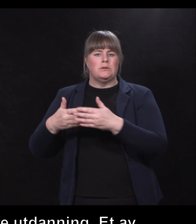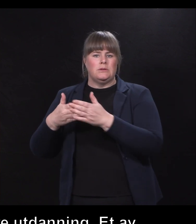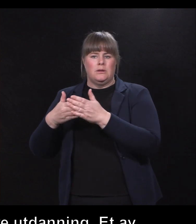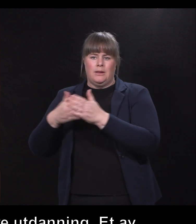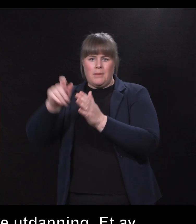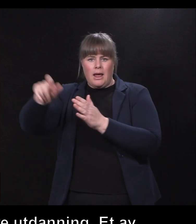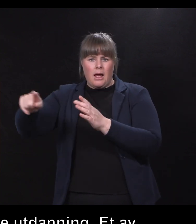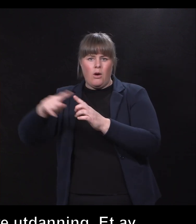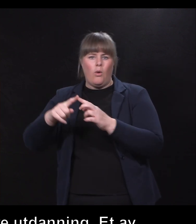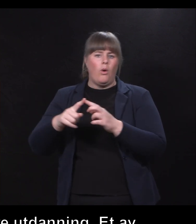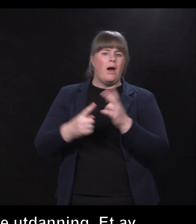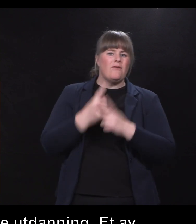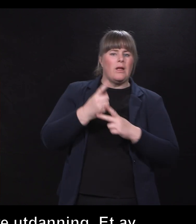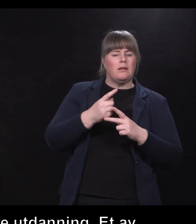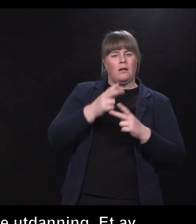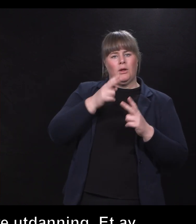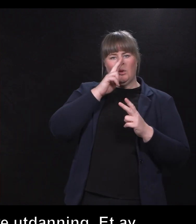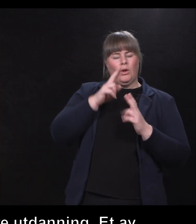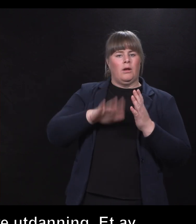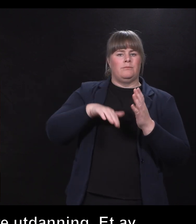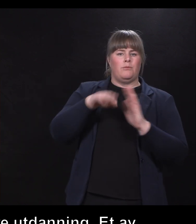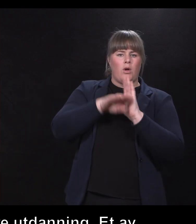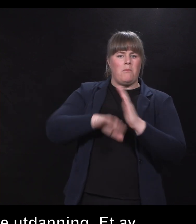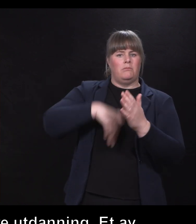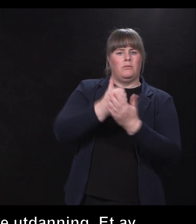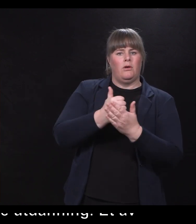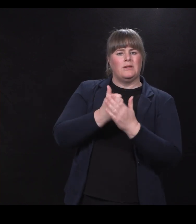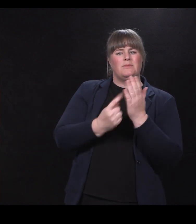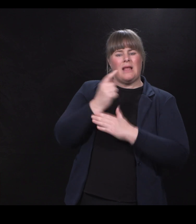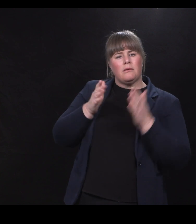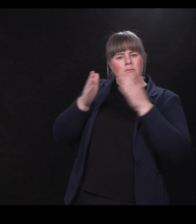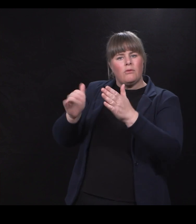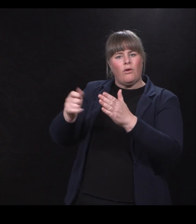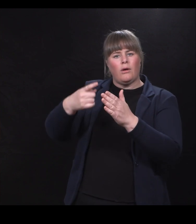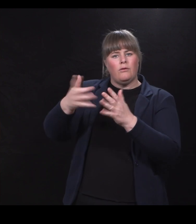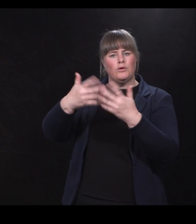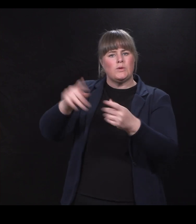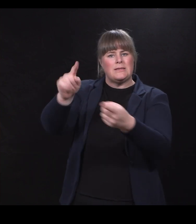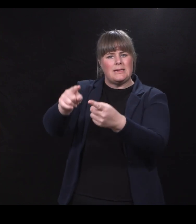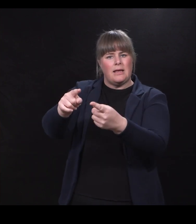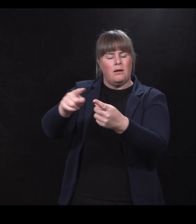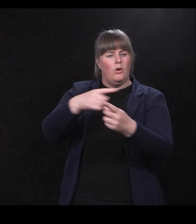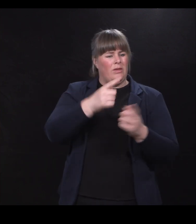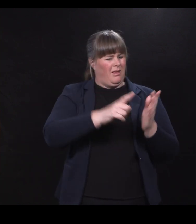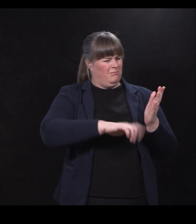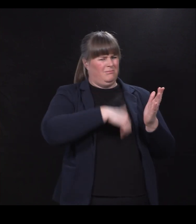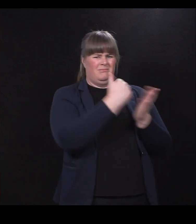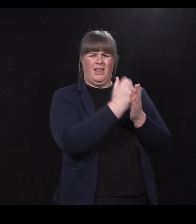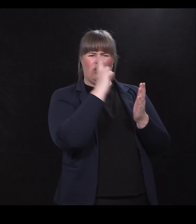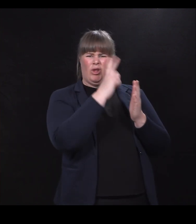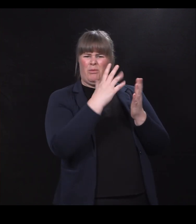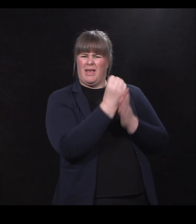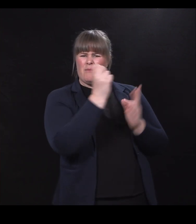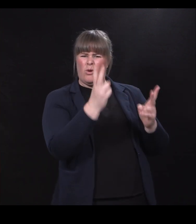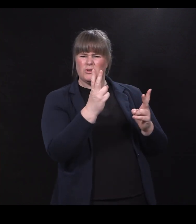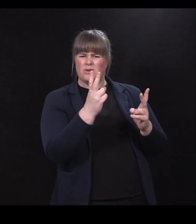Og der introduserer de også et nytt begrep, som de også ønsker at vi skal bruke i større grad, og det er funksjonshindrede. Så det